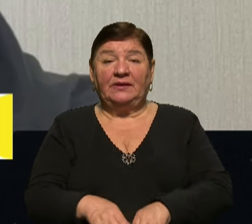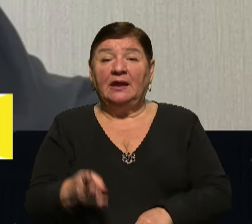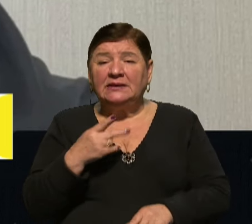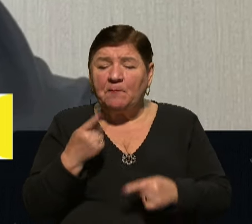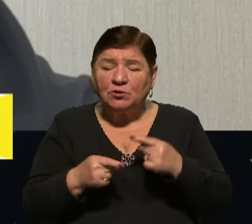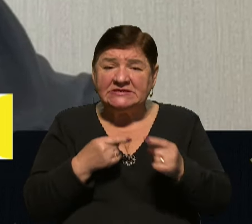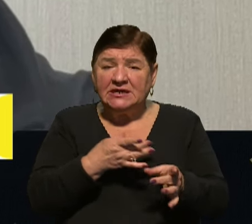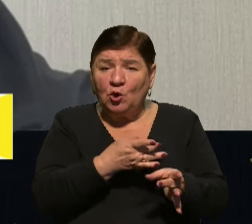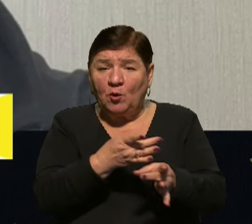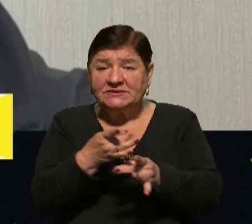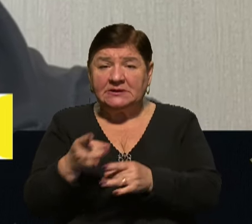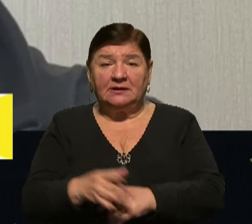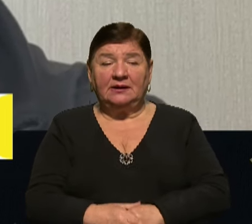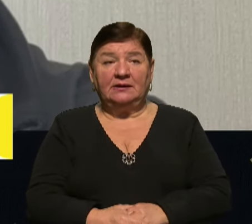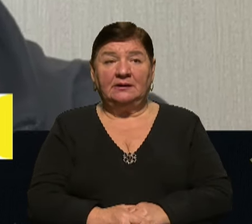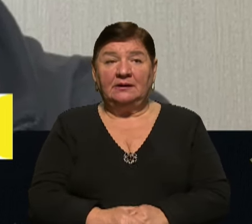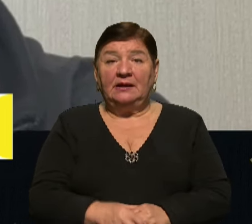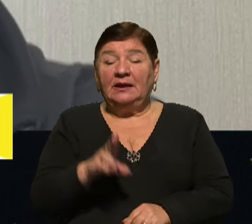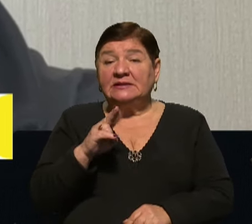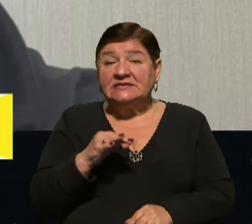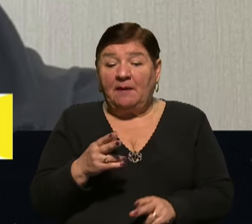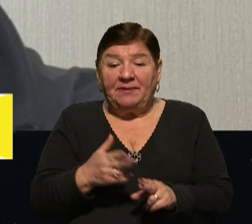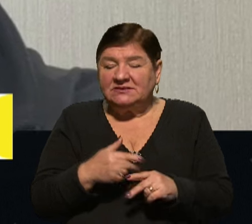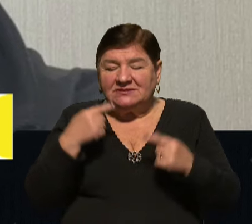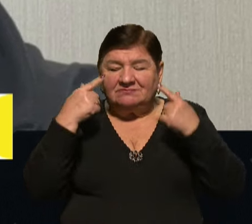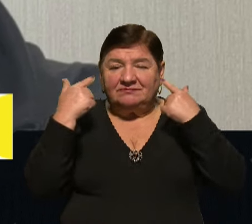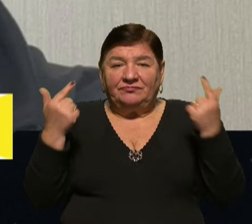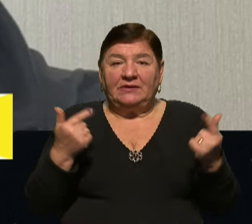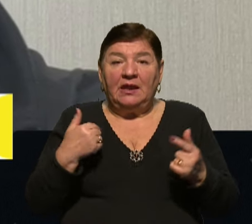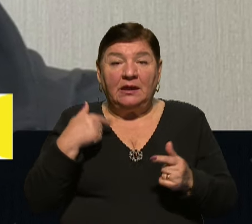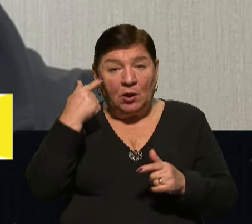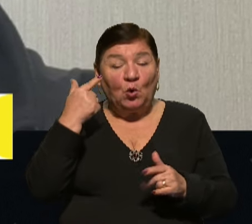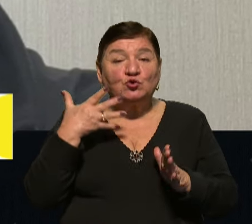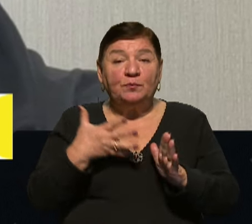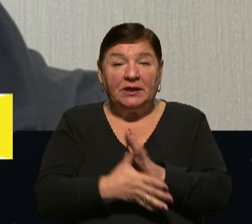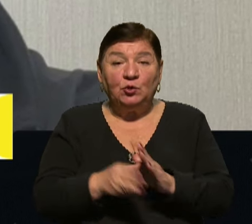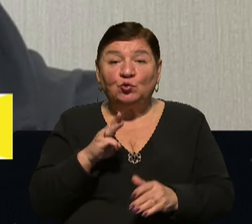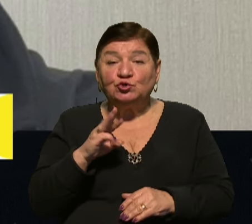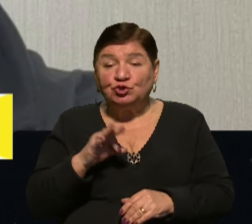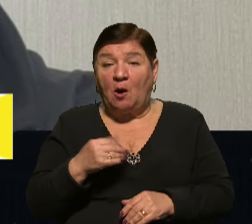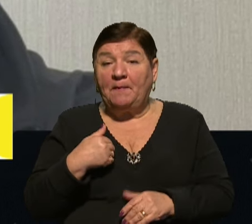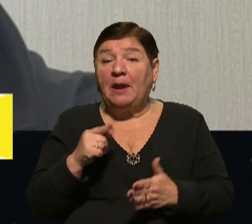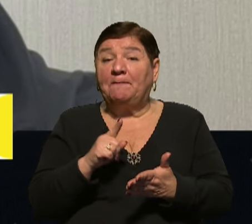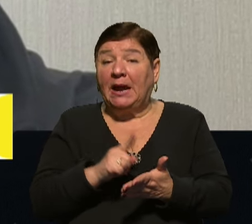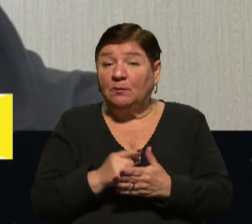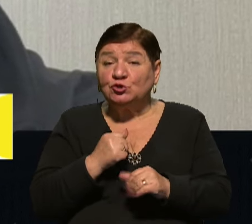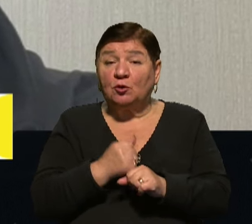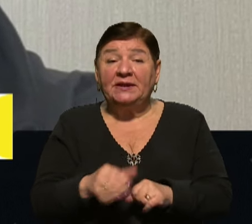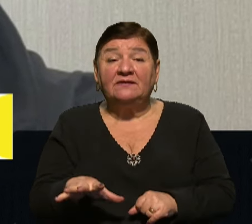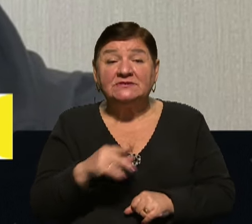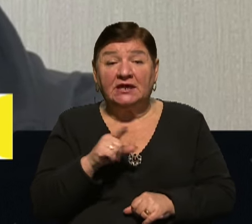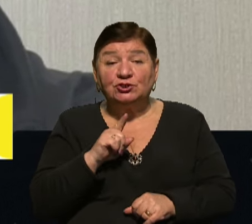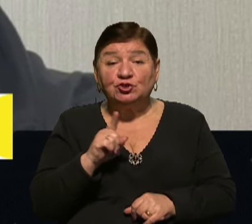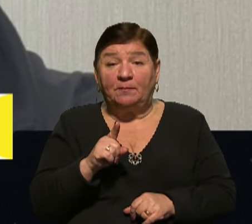постійні обстріли. Це безглуздя чисто. І розумію, що ми маємо зробити все для того,